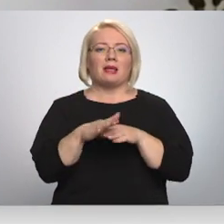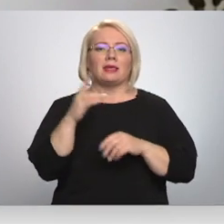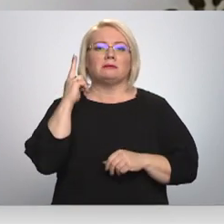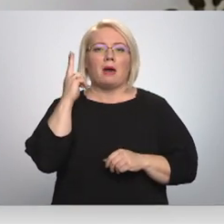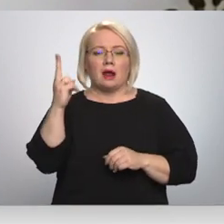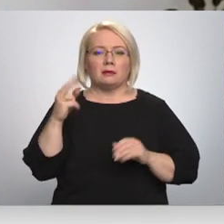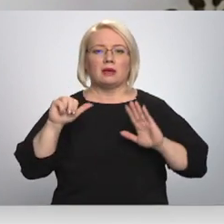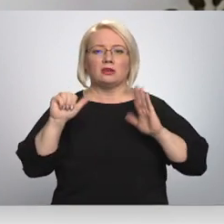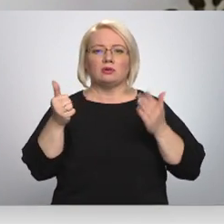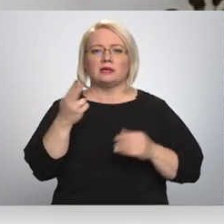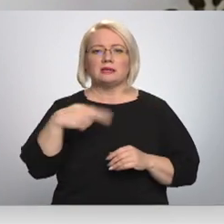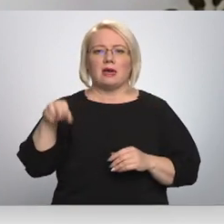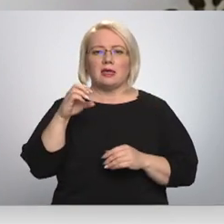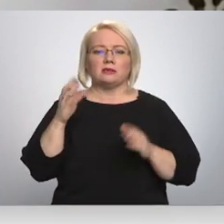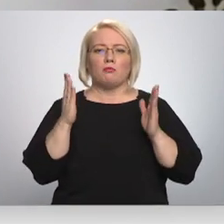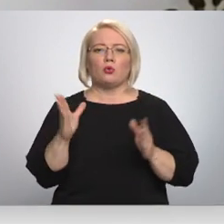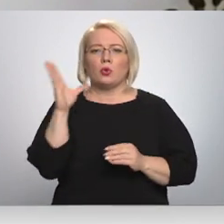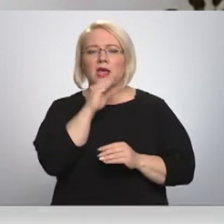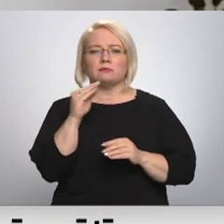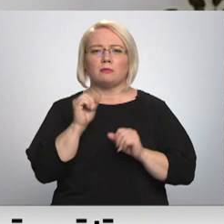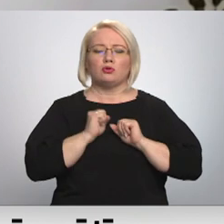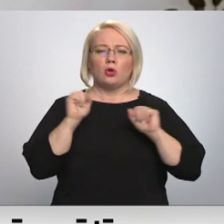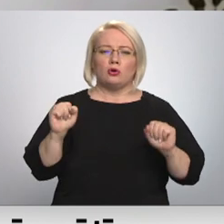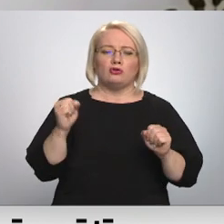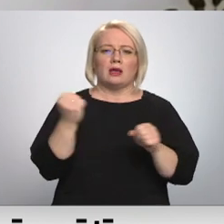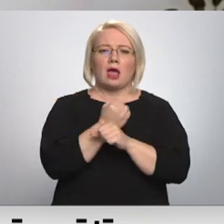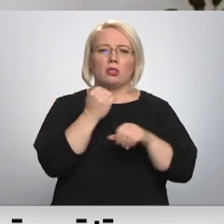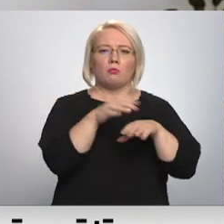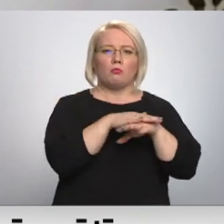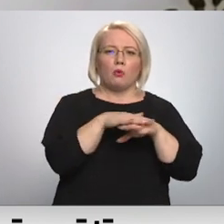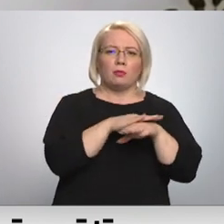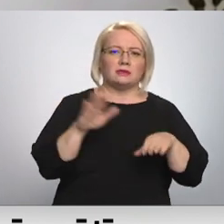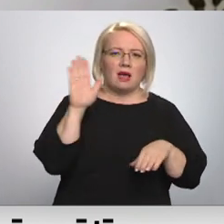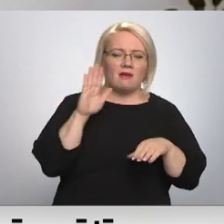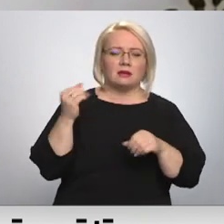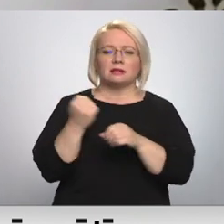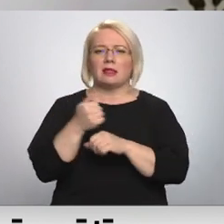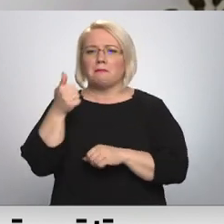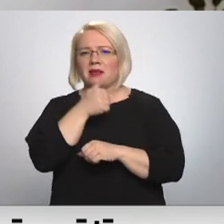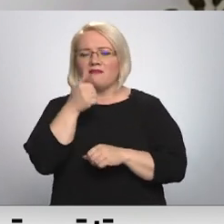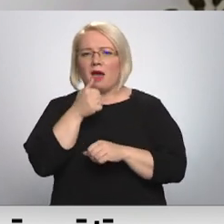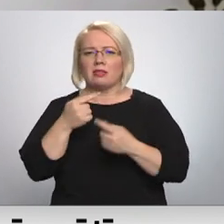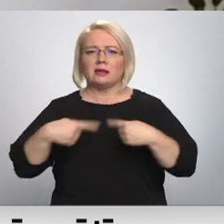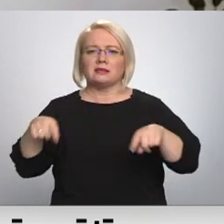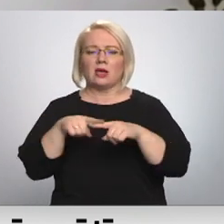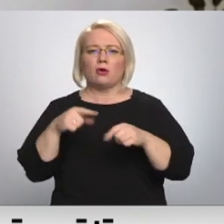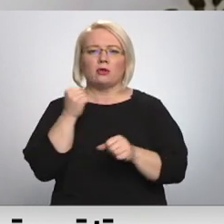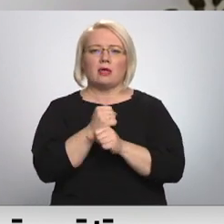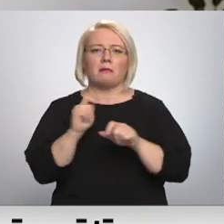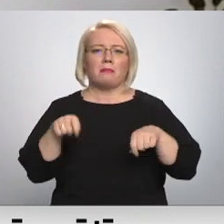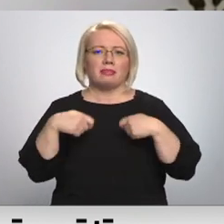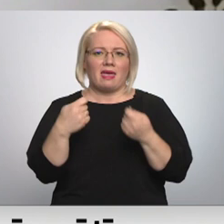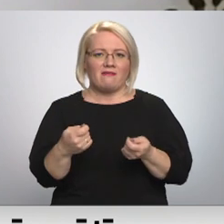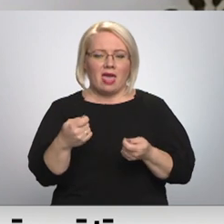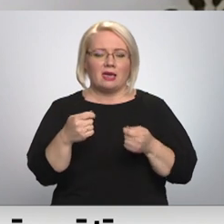iespējams praktiski nodrošināt gan publiskā, gan privātā sektora darba devējiem šādus testus,